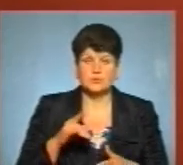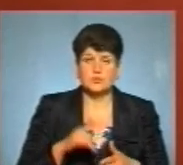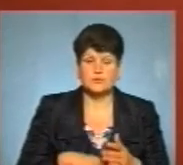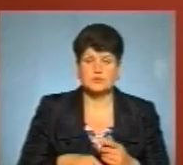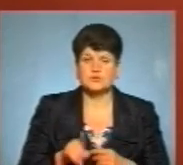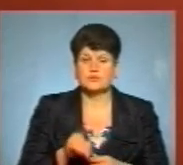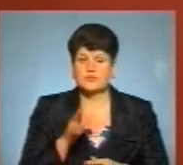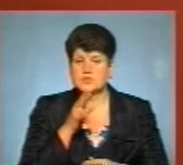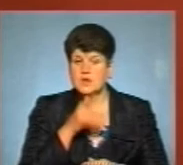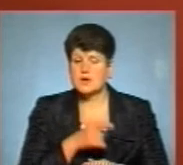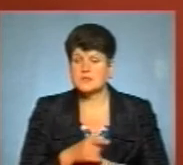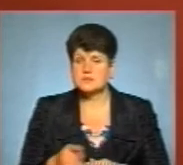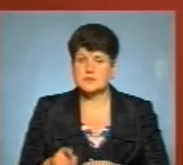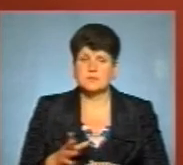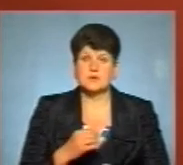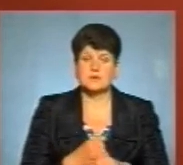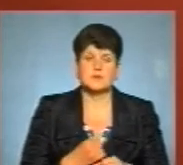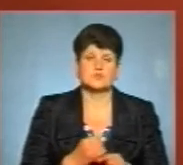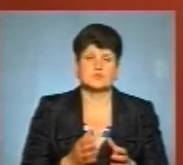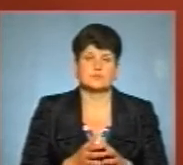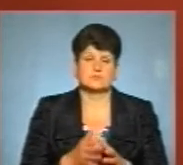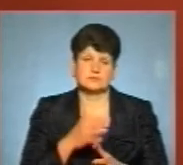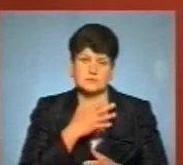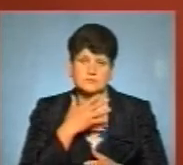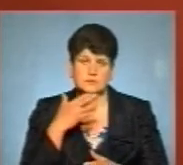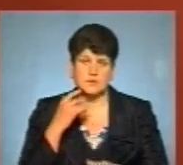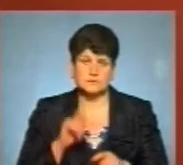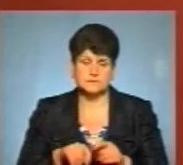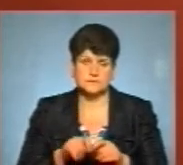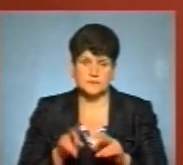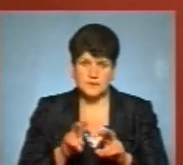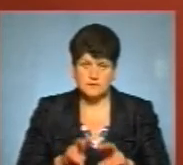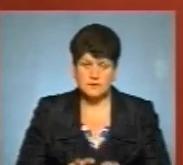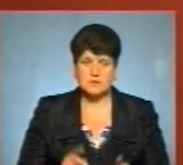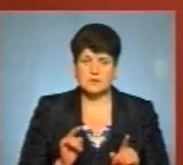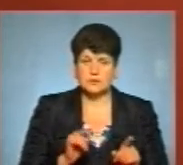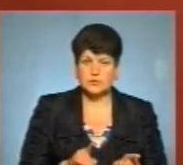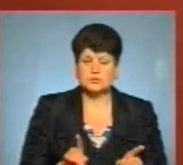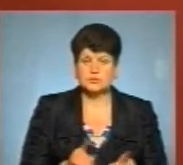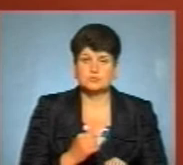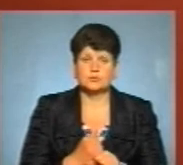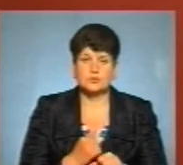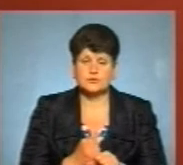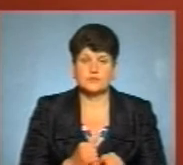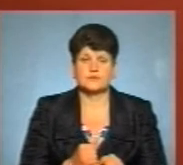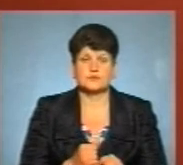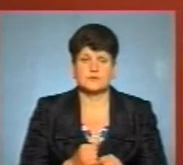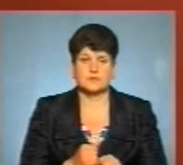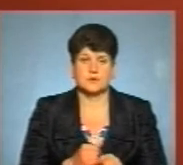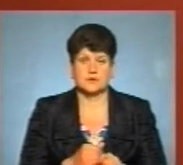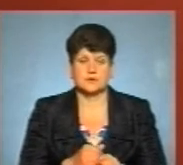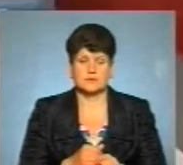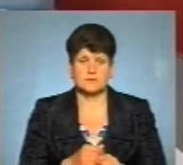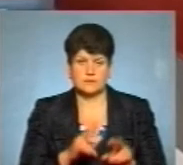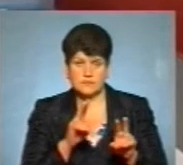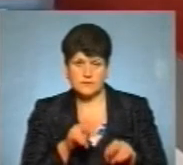часі ми напрацюємо достатню кількість досліджень, для того, щоб, опрацювавши їх статистично, можна